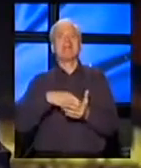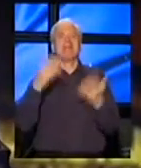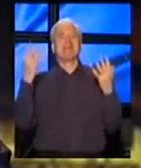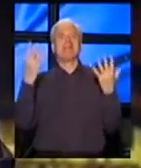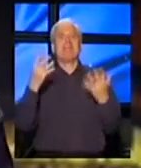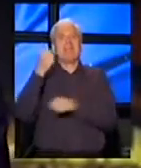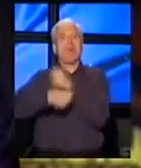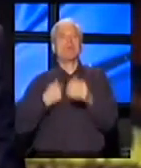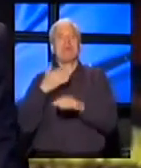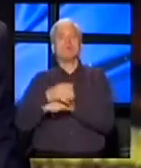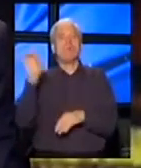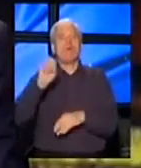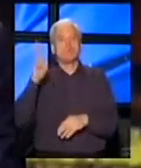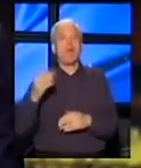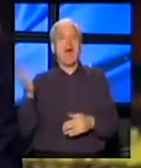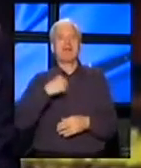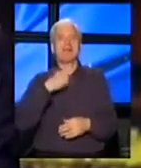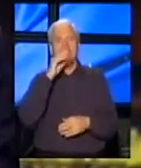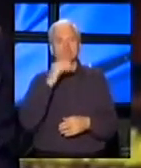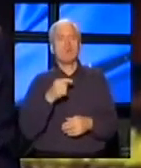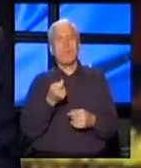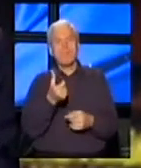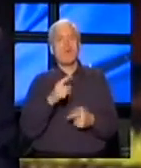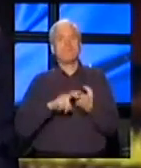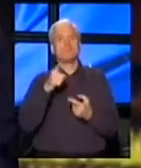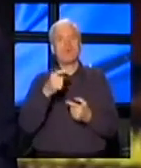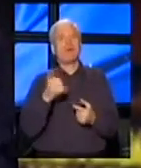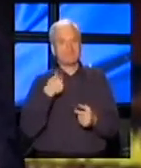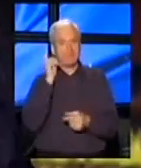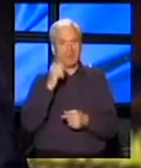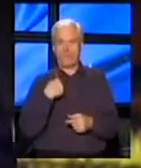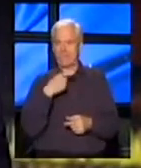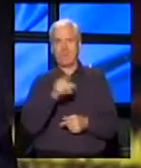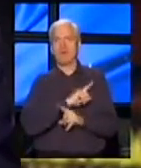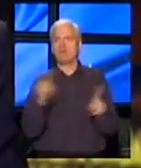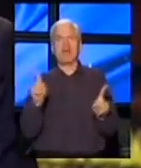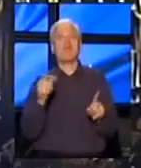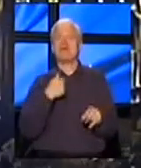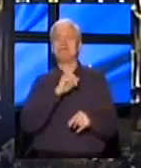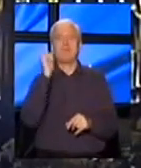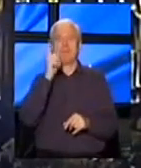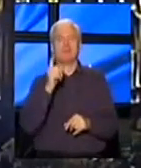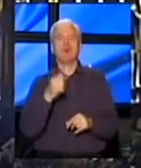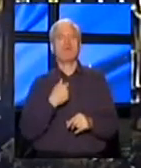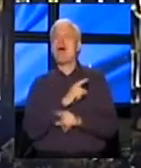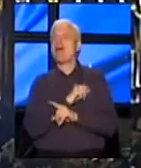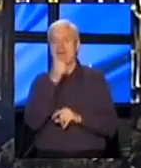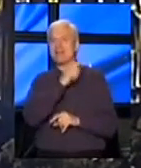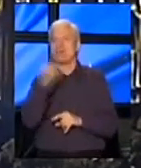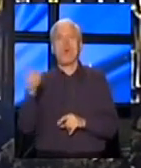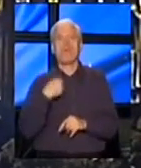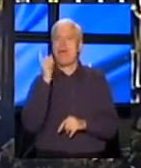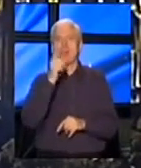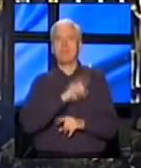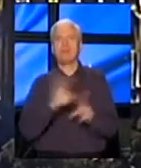uniji? Hajde sad da pričam malo o tome da li sam ja vama pretio. Prvo, nikada vam u nekoj emisiji nisam pretio, niti ja bilo kome pretim.